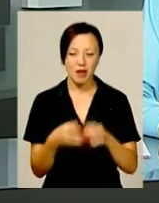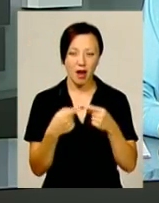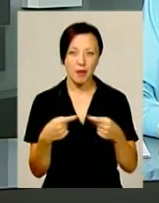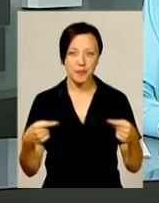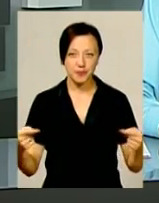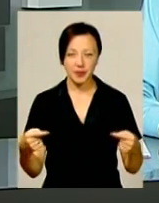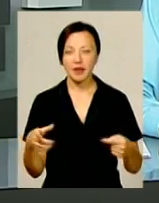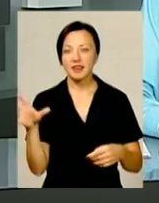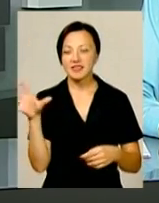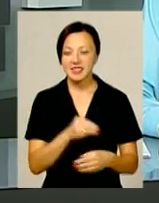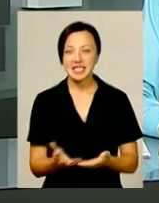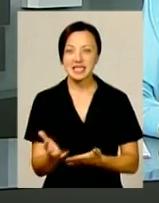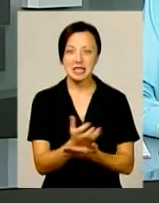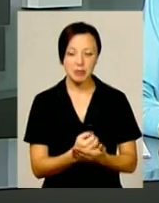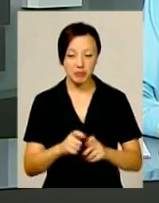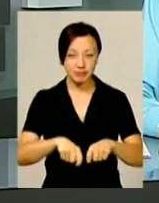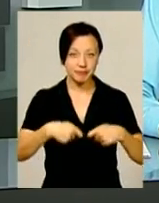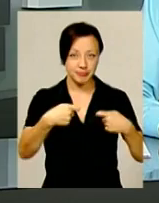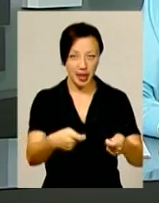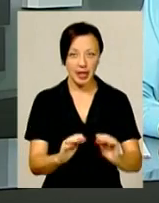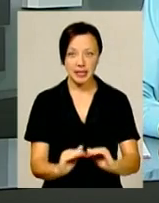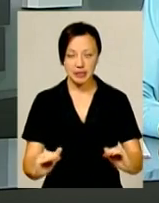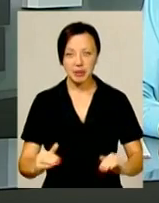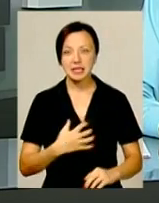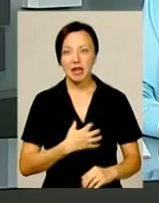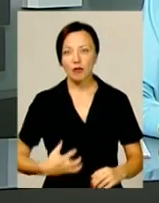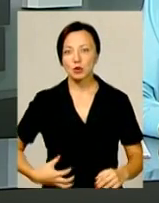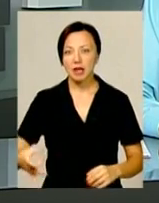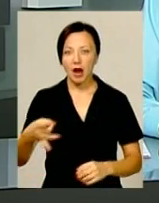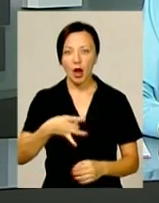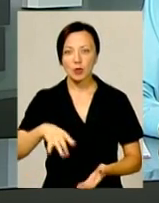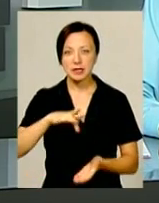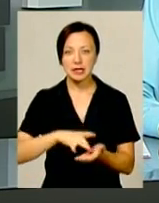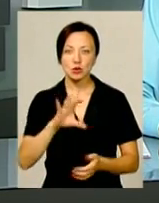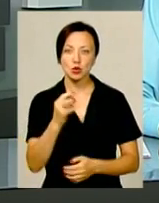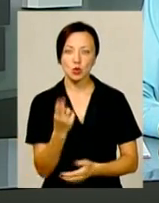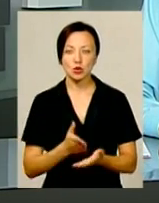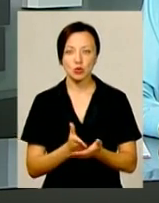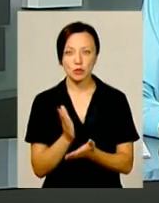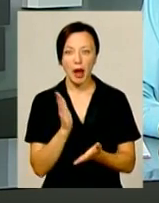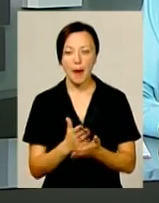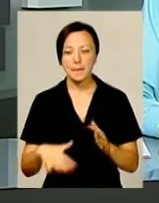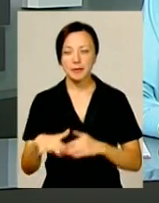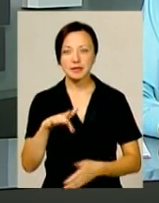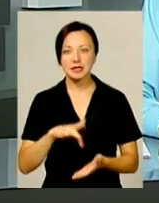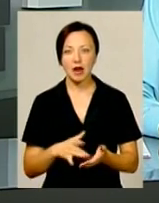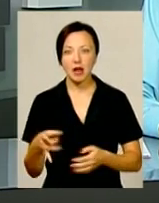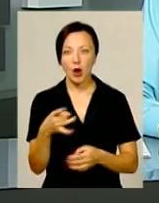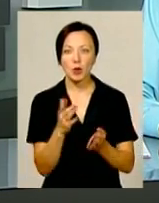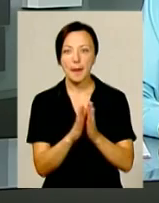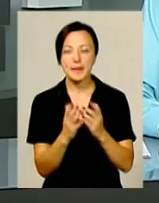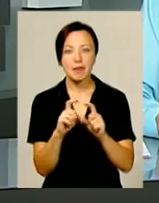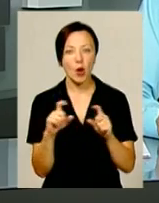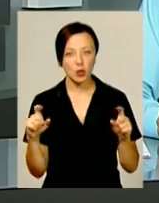гігієни. Всі зібрані речі передадуть дітям. Славутський районний центр соціальних служб розташований у приміщенні центральної районної